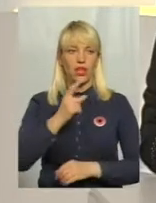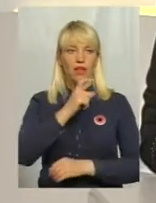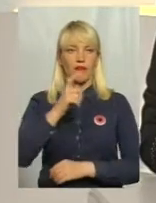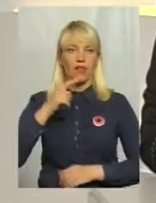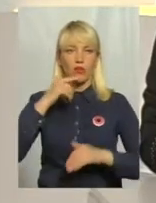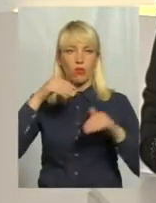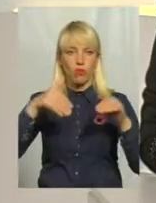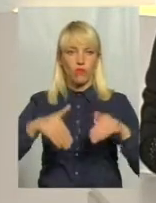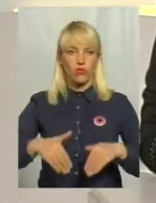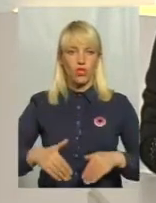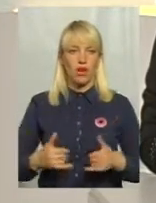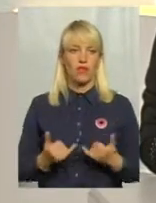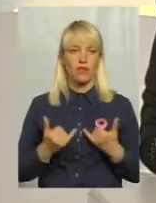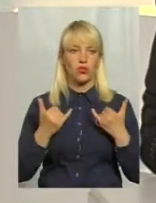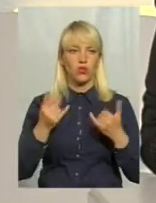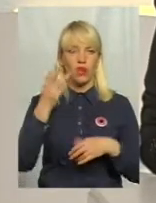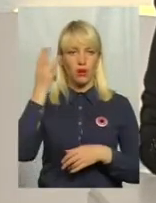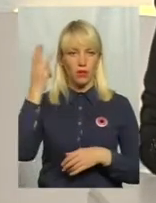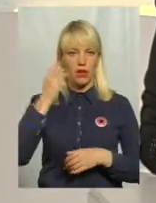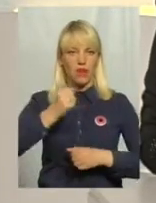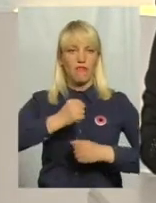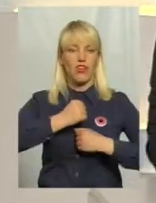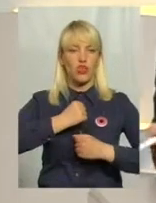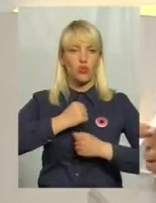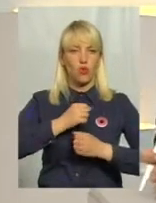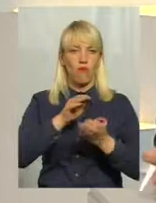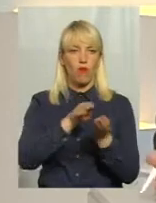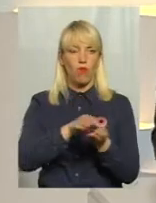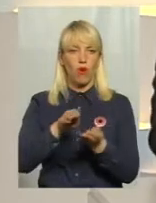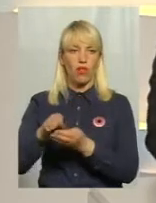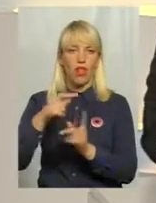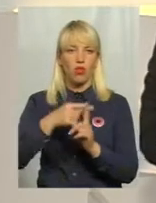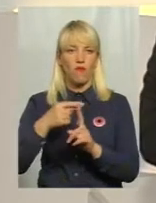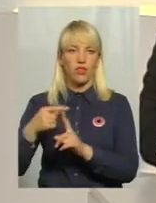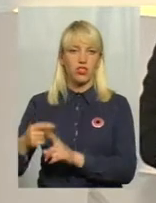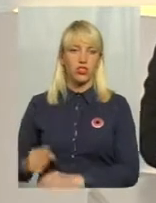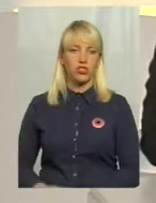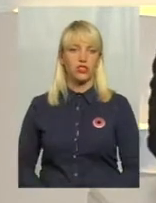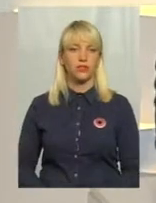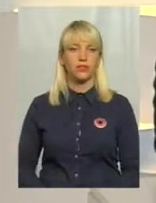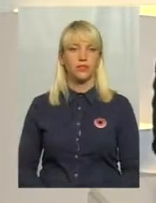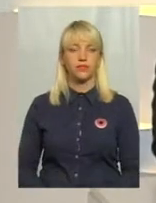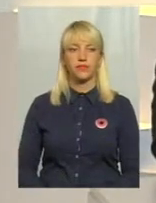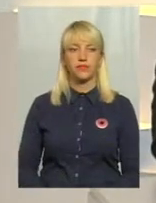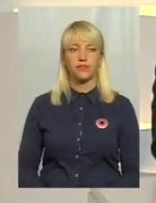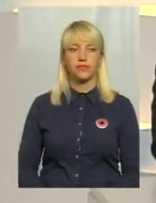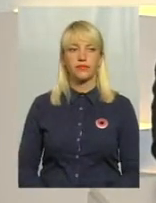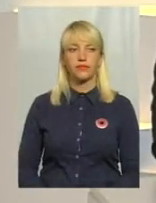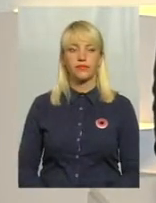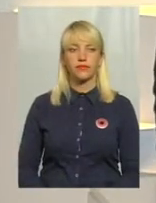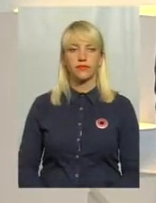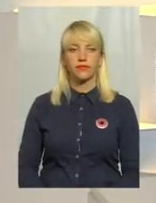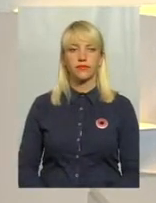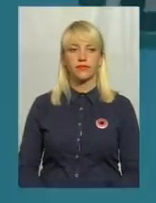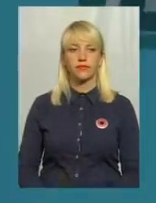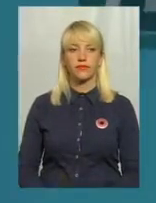сьогодні вшанували і на Хмельницькому військовому кладовищі. Як це було, бачив мій колега Юрій Курочка. Прошу далі у